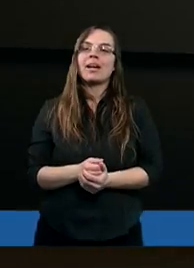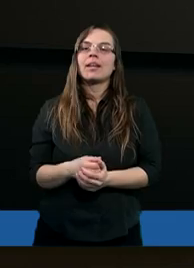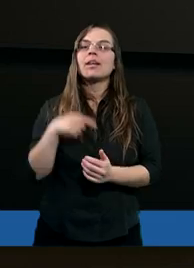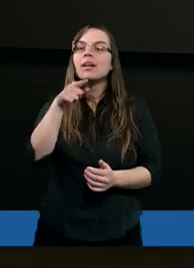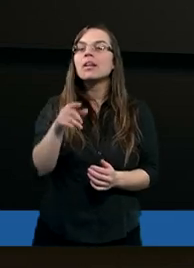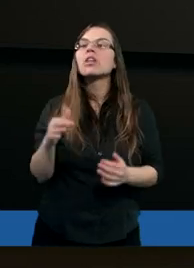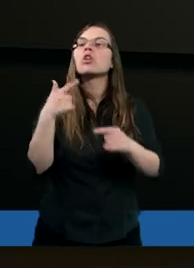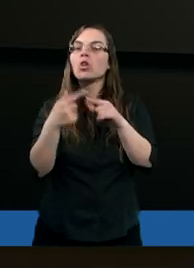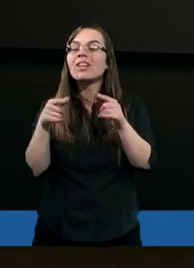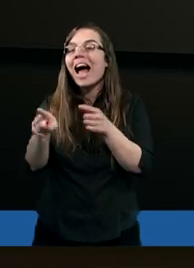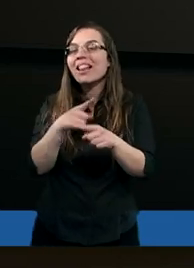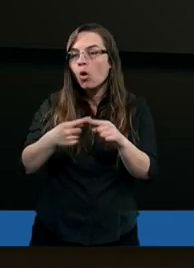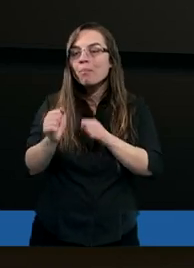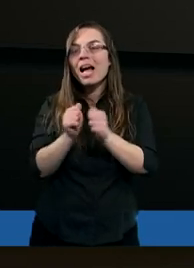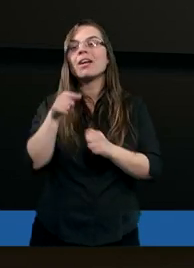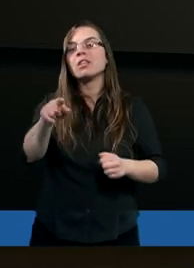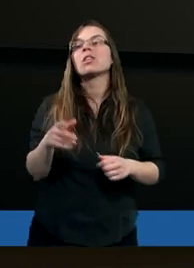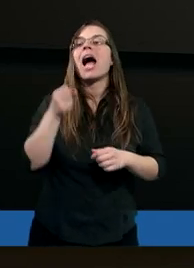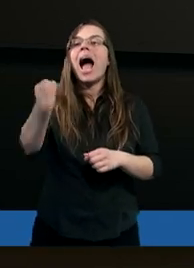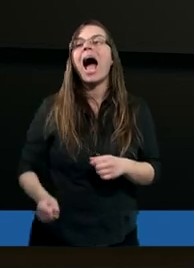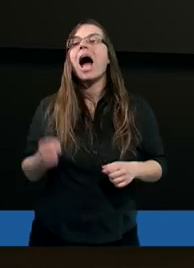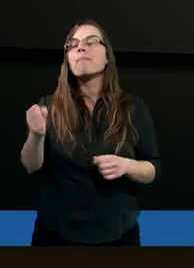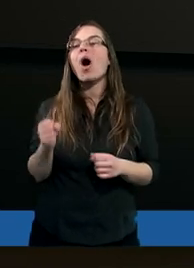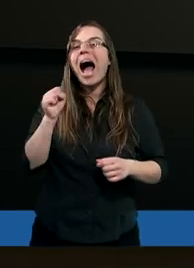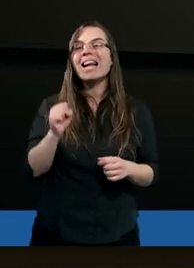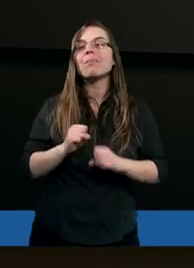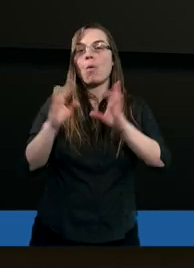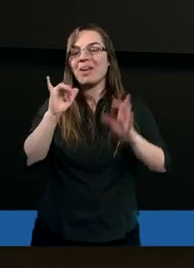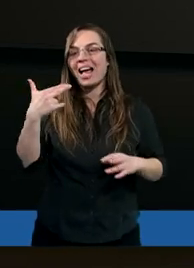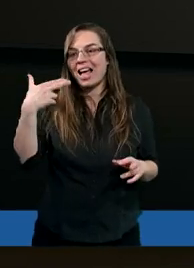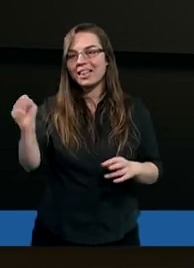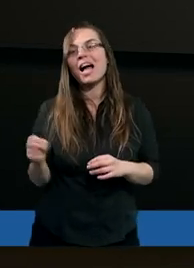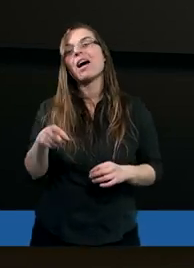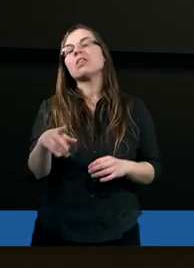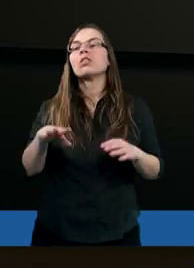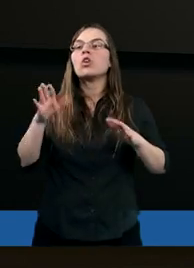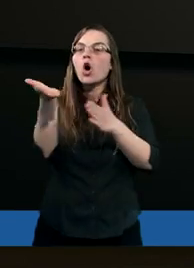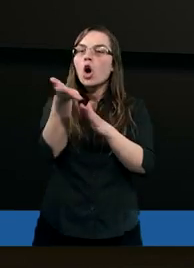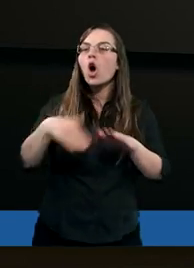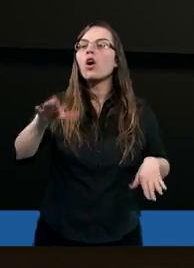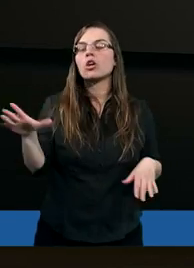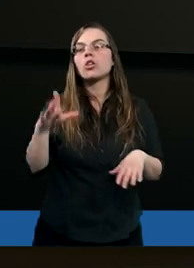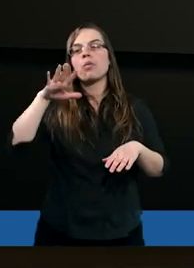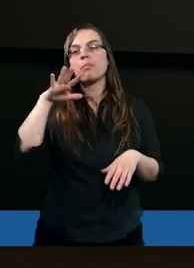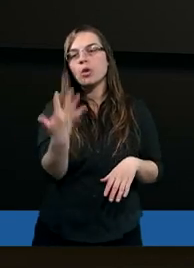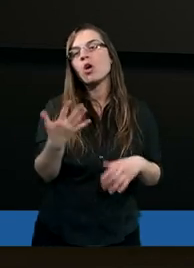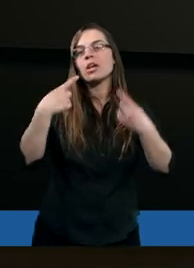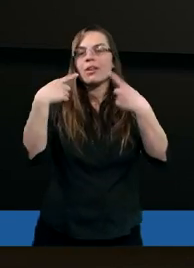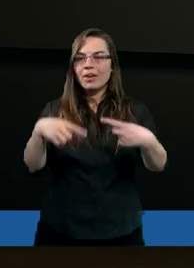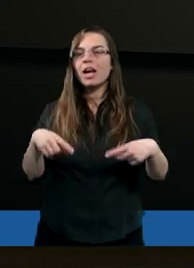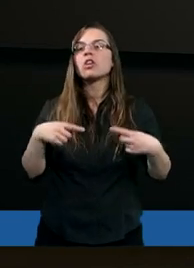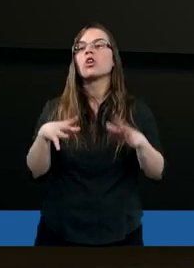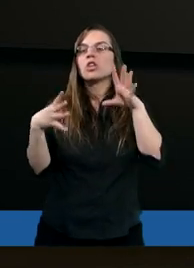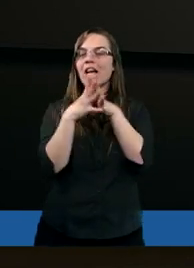Proponuję, żeby ktoś odczytał z Apokalipsy z rozdziału piątego